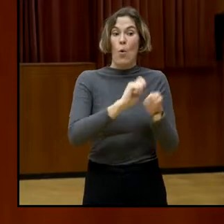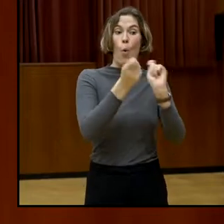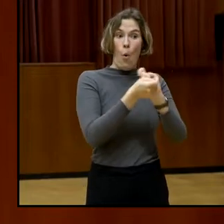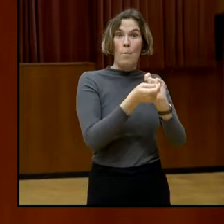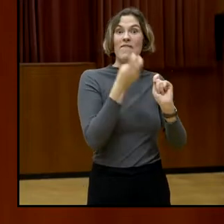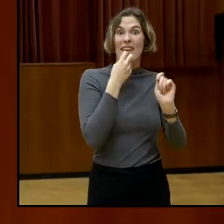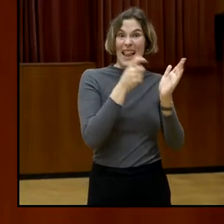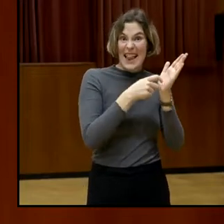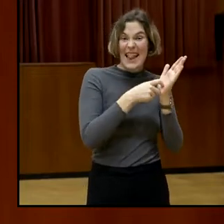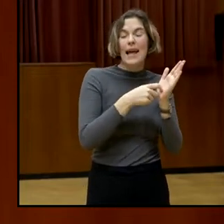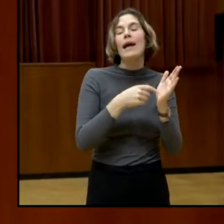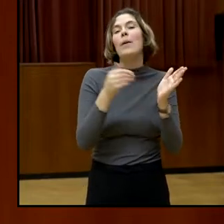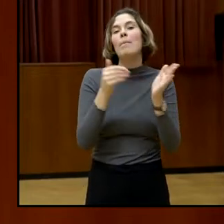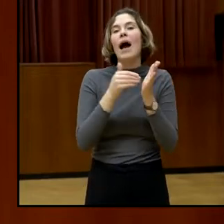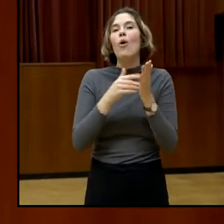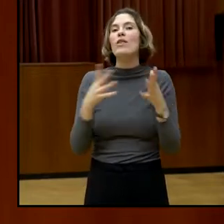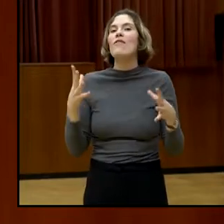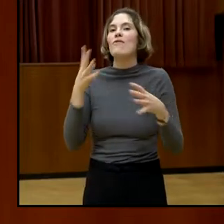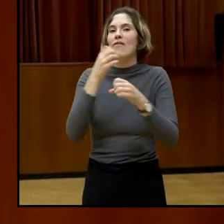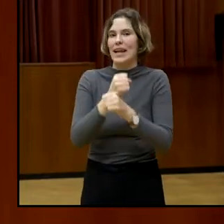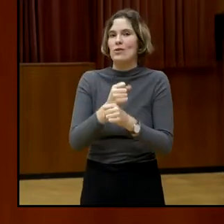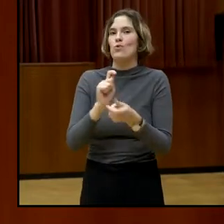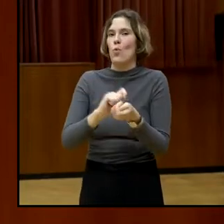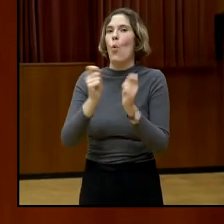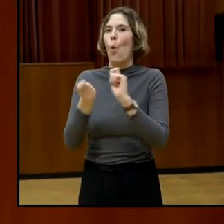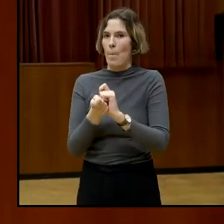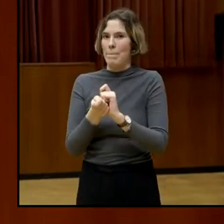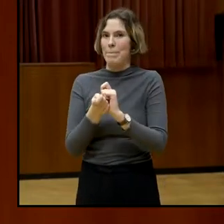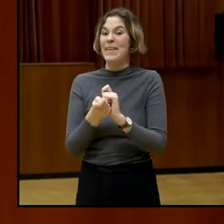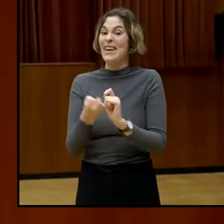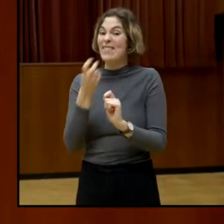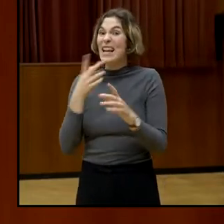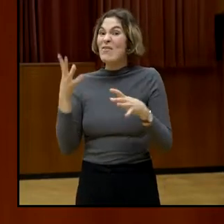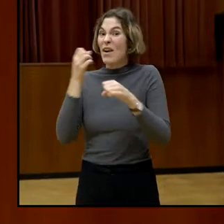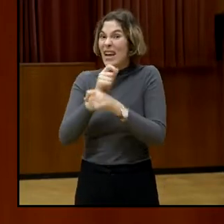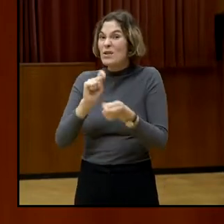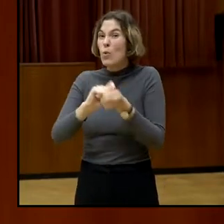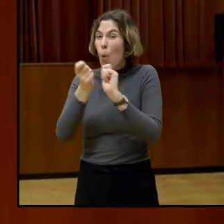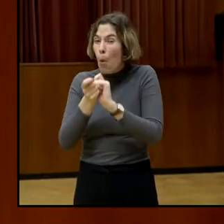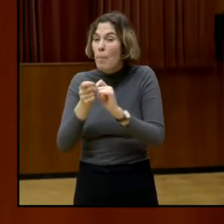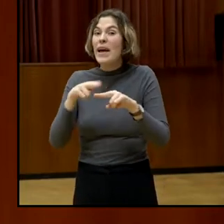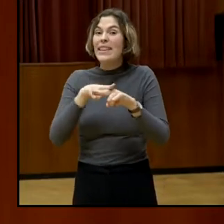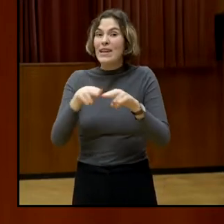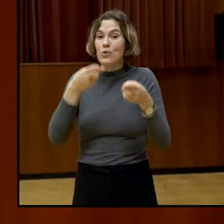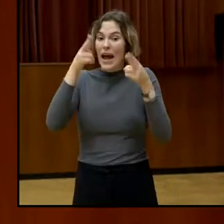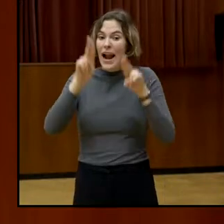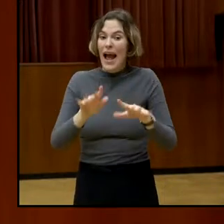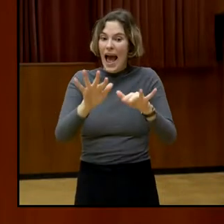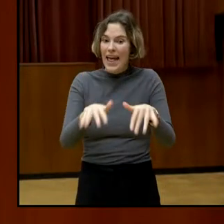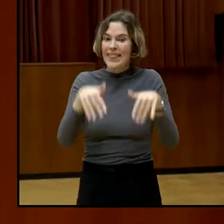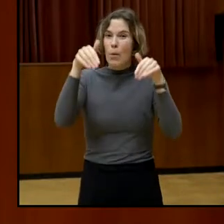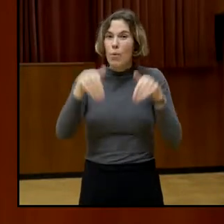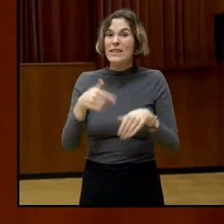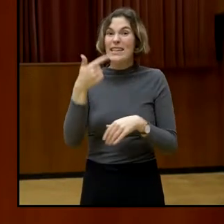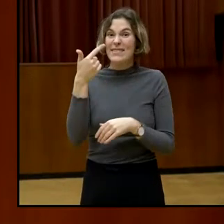Diese kann nur durch eine Zweidrittelmehrheit im Nationalrat erwirkt werden. Das heißt, es bräuchte einen sehr, sehr breiten Konsens.